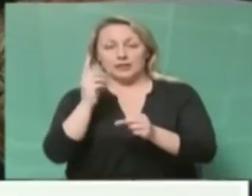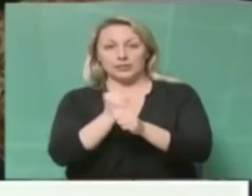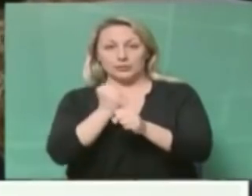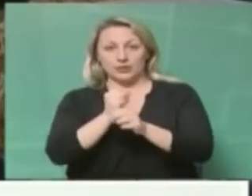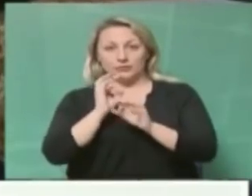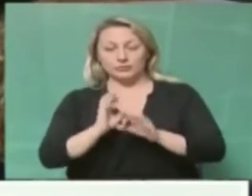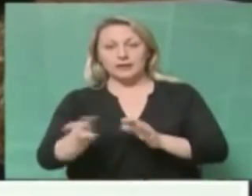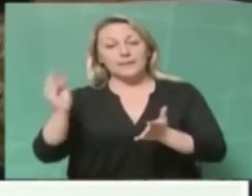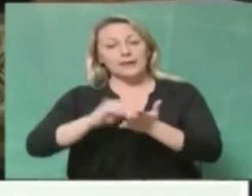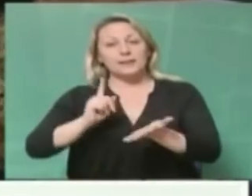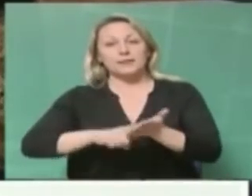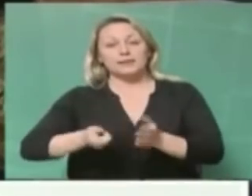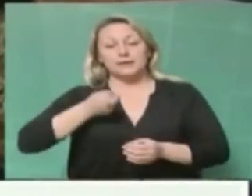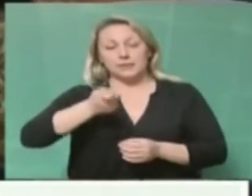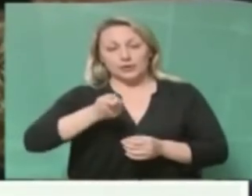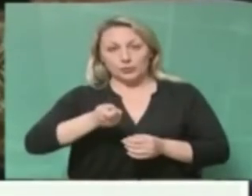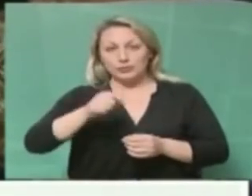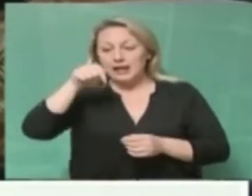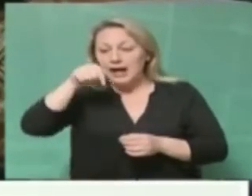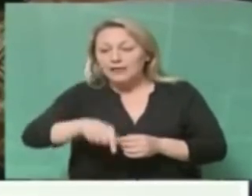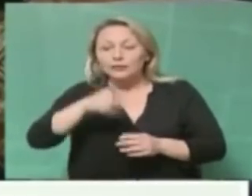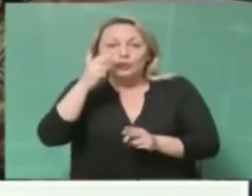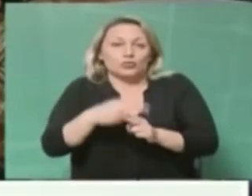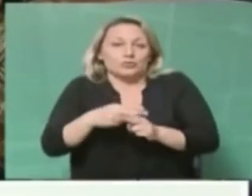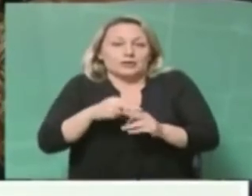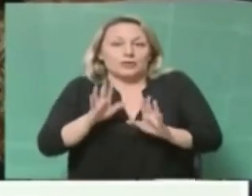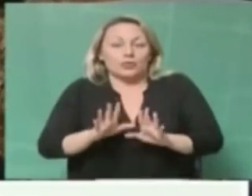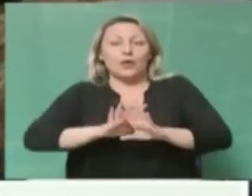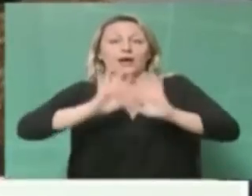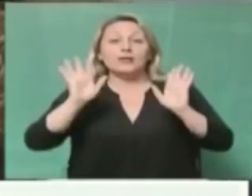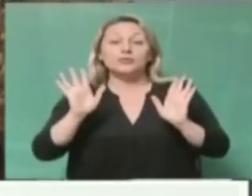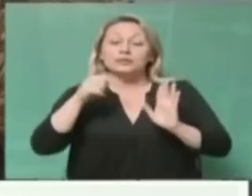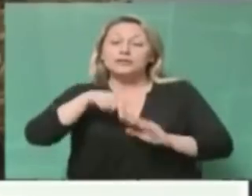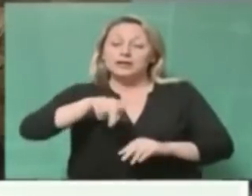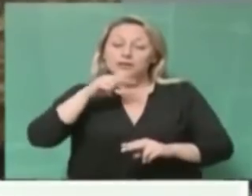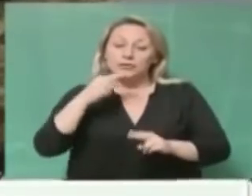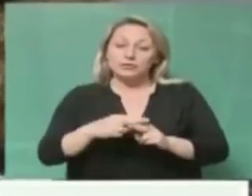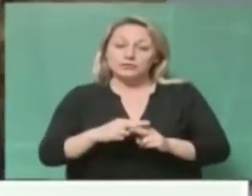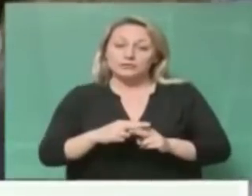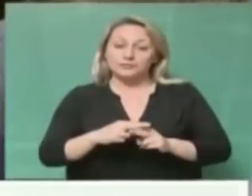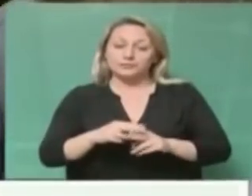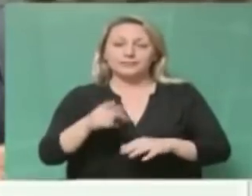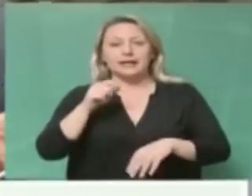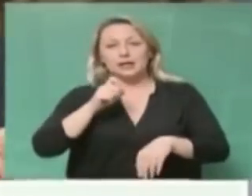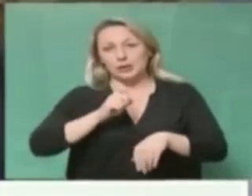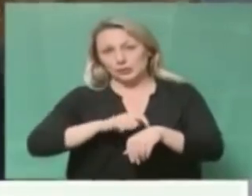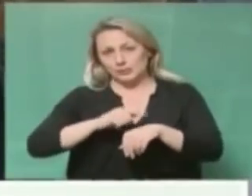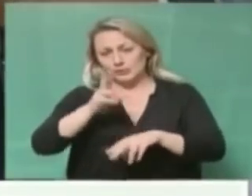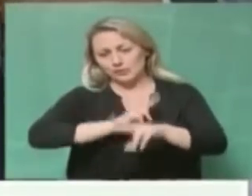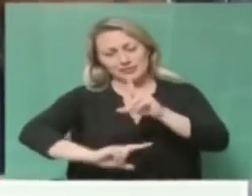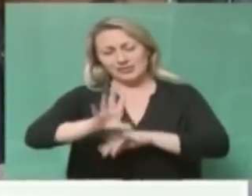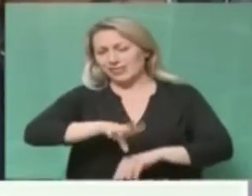θα πρέπει να πληρωθεί. Αυτή είναι η όλη ουσία. Εκτός καν τελικά η ουσία, επομένως και νομίζω κλείνει εδώ η